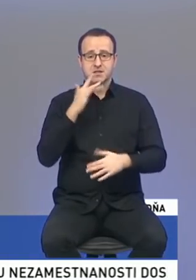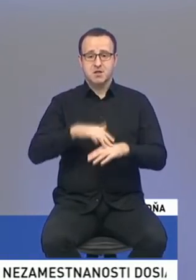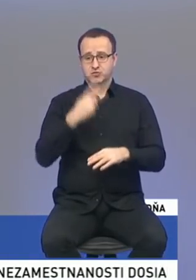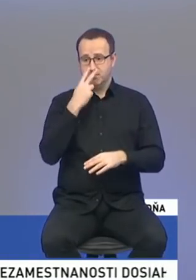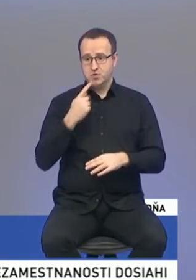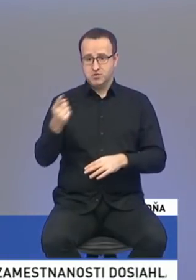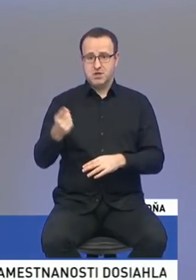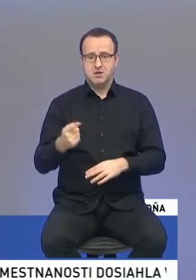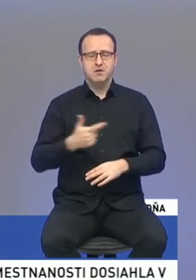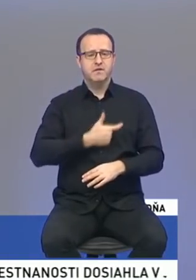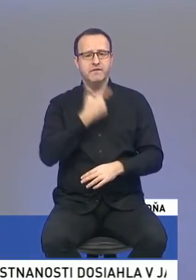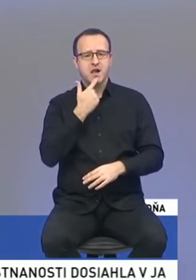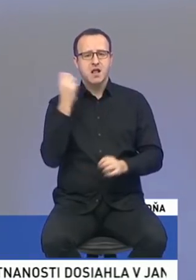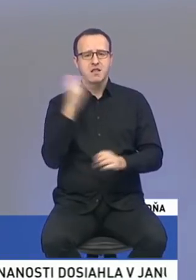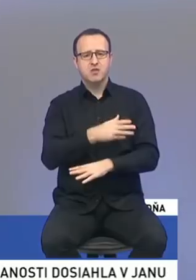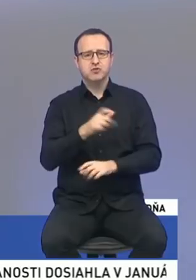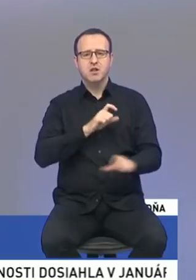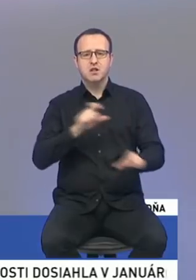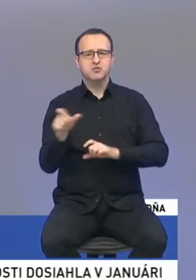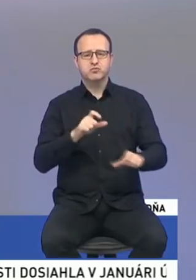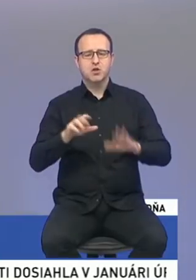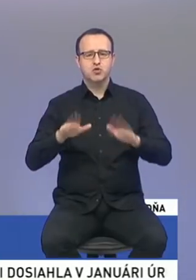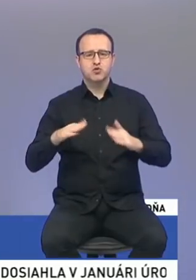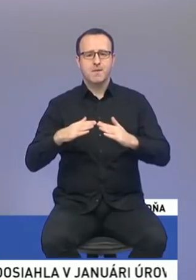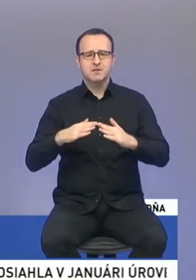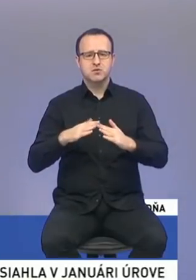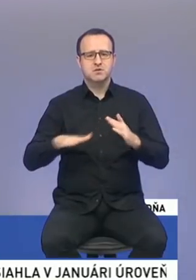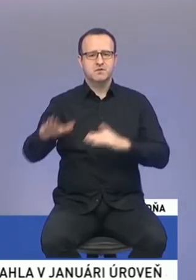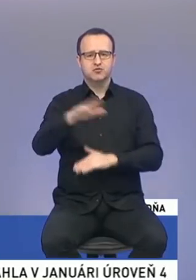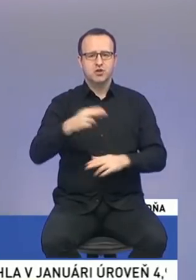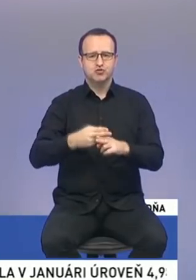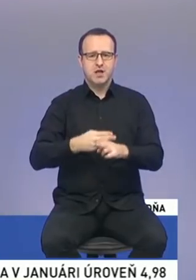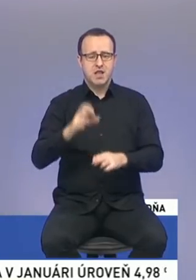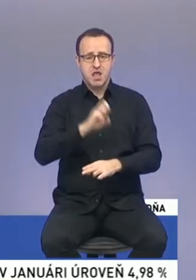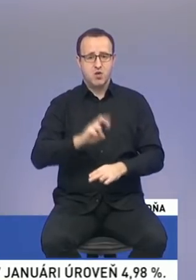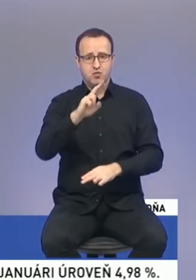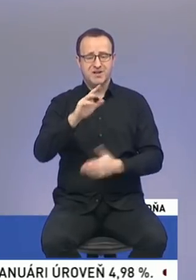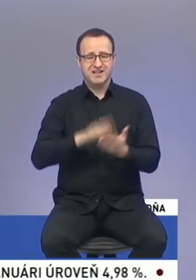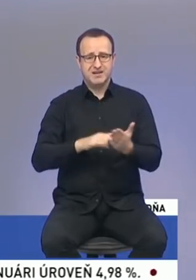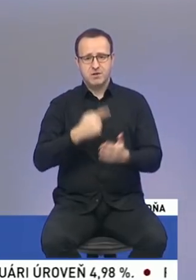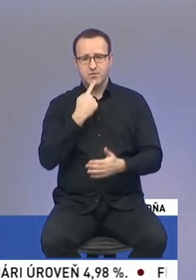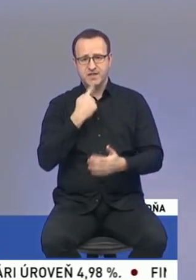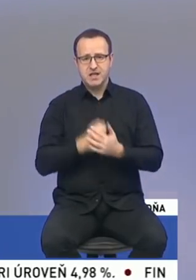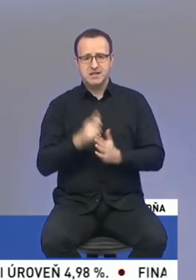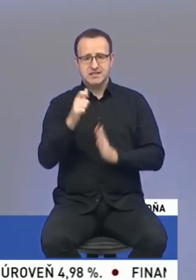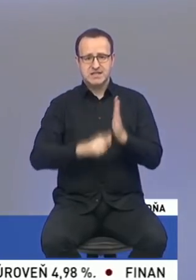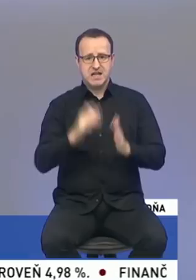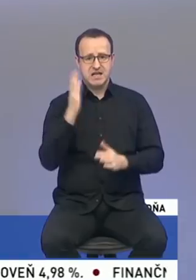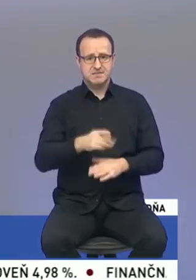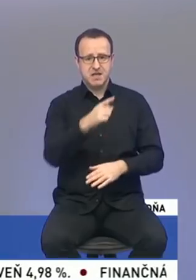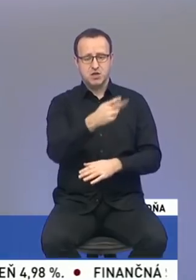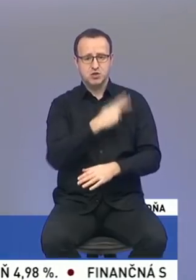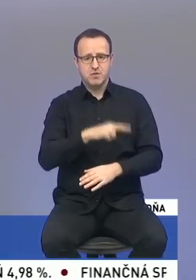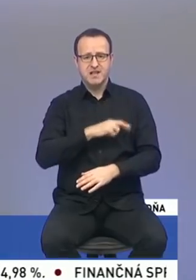akú tu máme obrovskú, najrychlejšie zadlžujúce domácnosti zo všetkých krajín v Európskej únii. Treba si povedať, že Smer je zodpovedný za to,